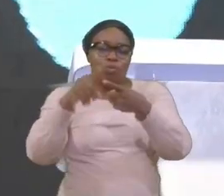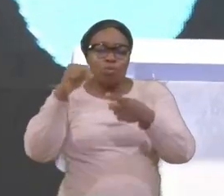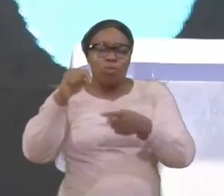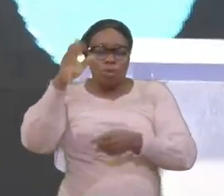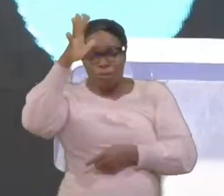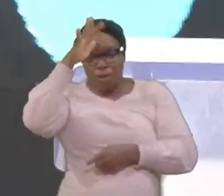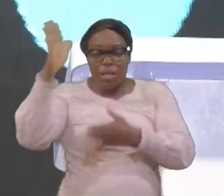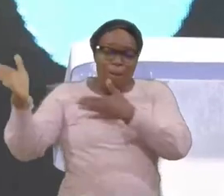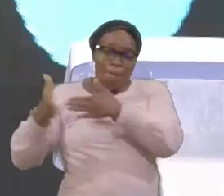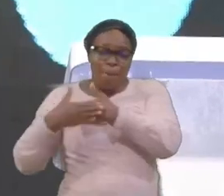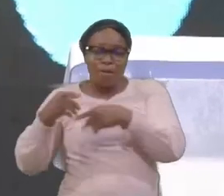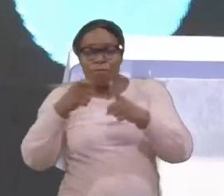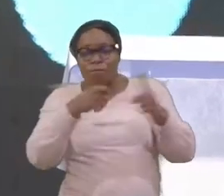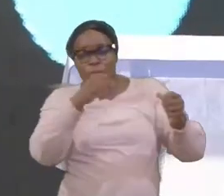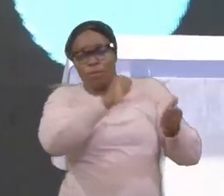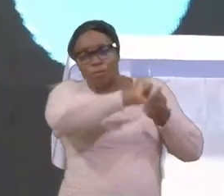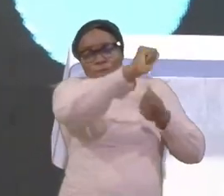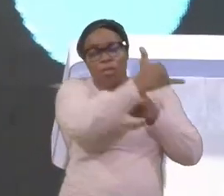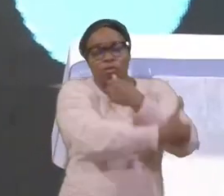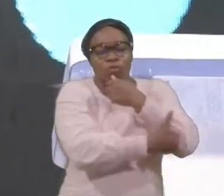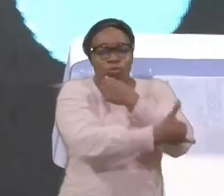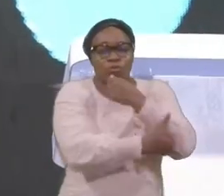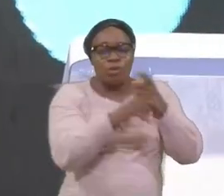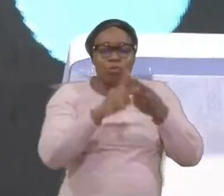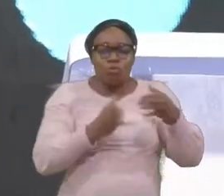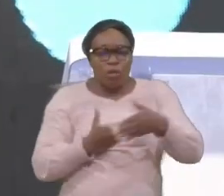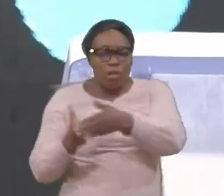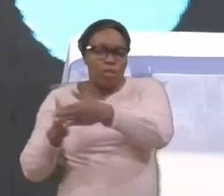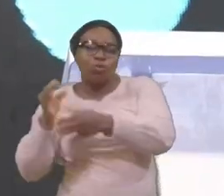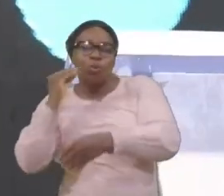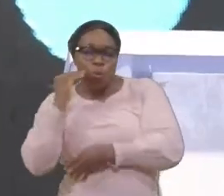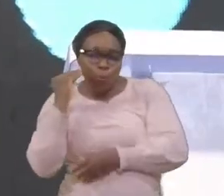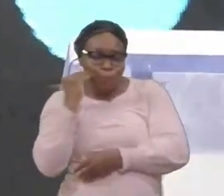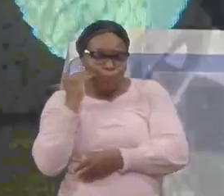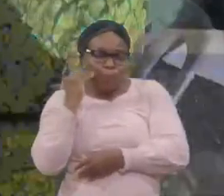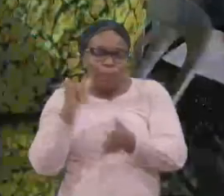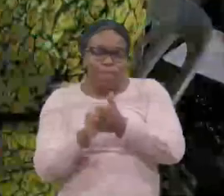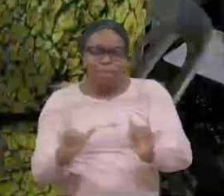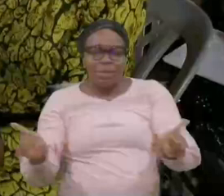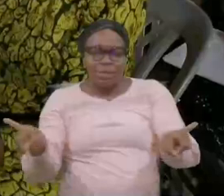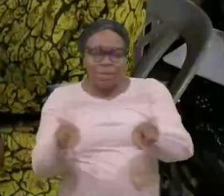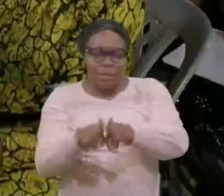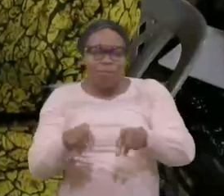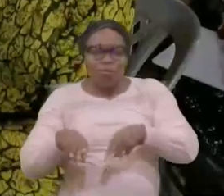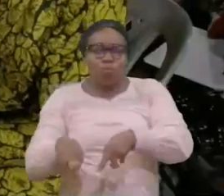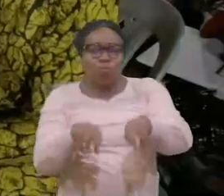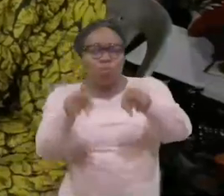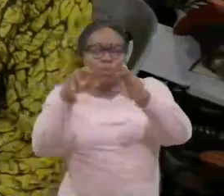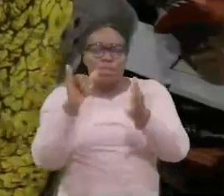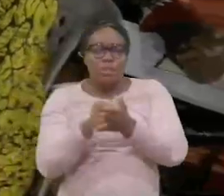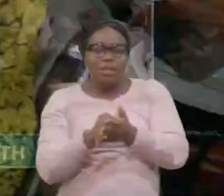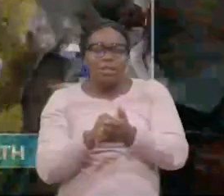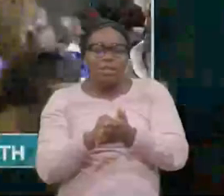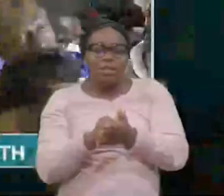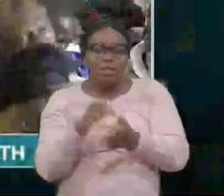lointain. Ce même chemin, Doit me ramener à la maison. Ce même chemin, Le chemin que